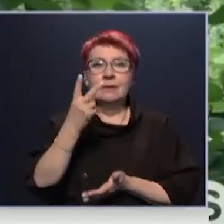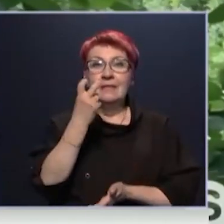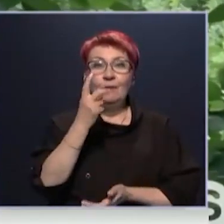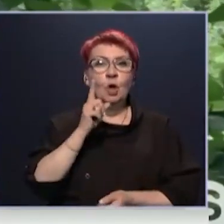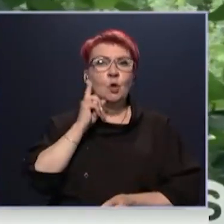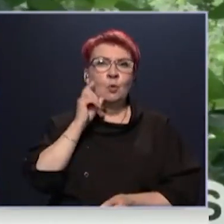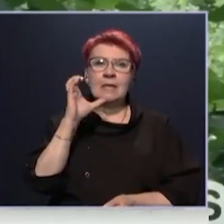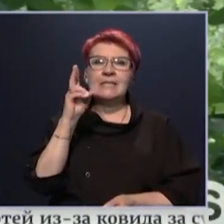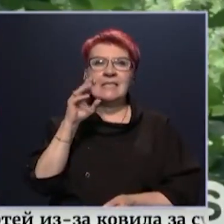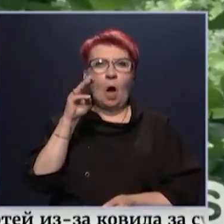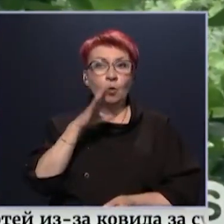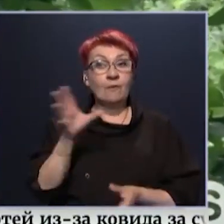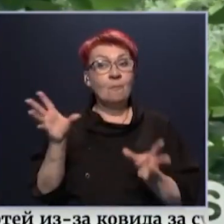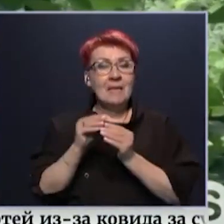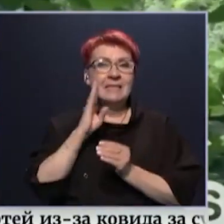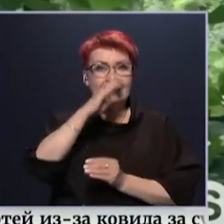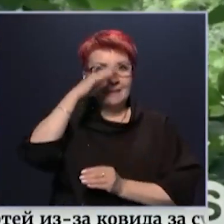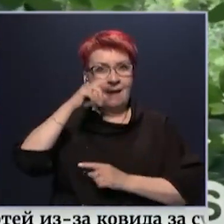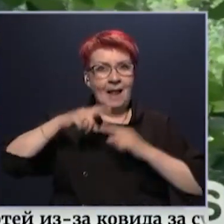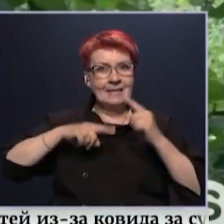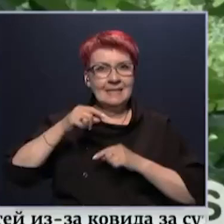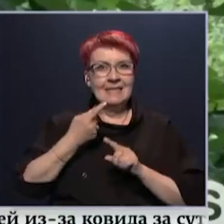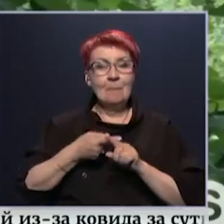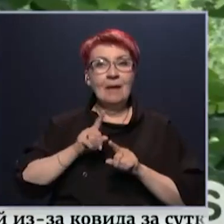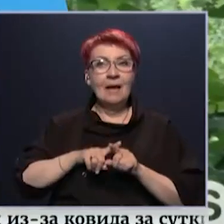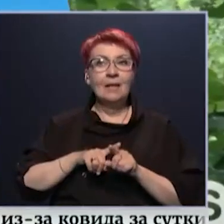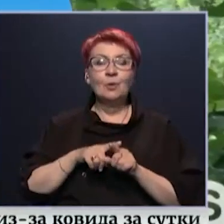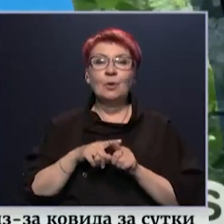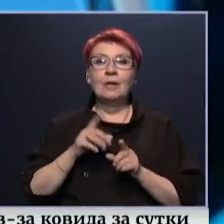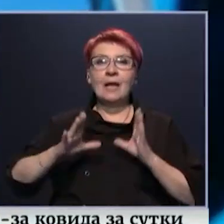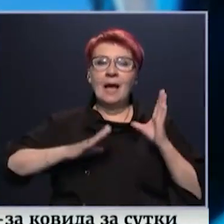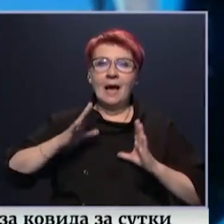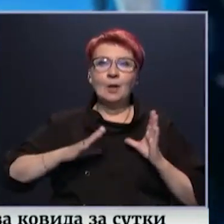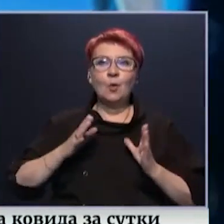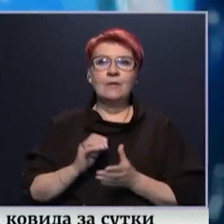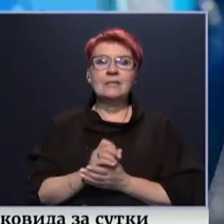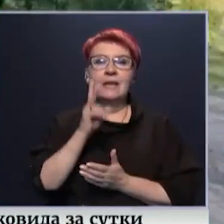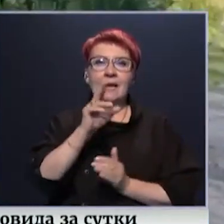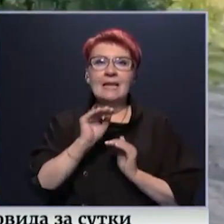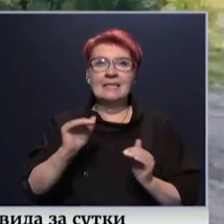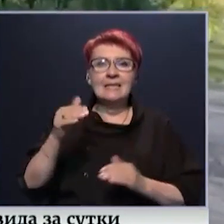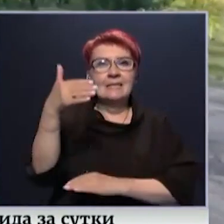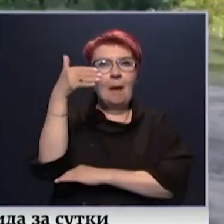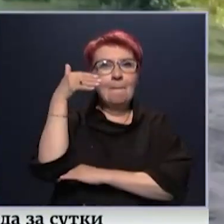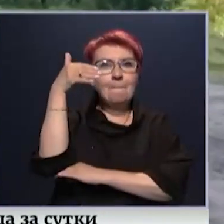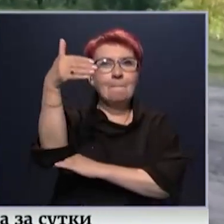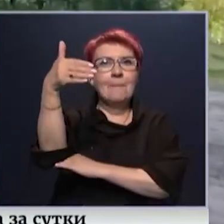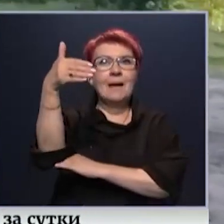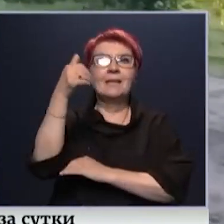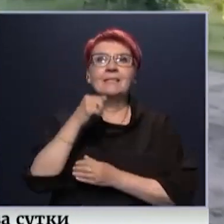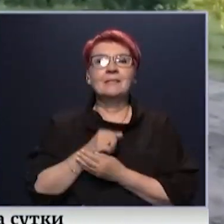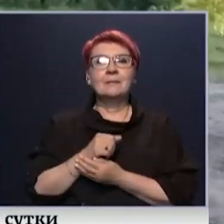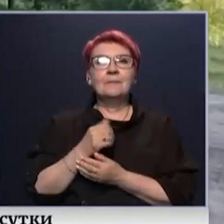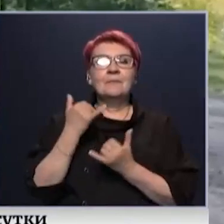юных скаутов с родителями, которые готовятся к детской парусной регате имени